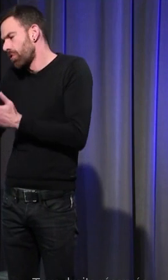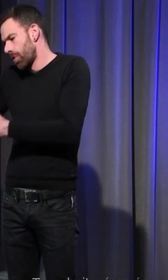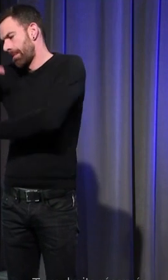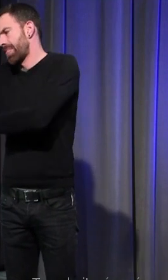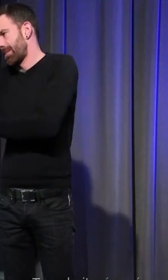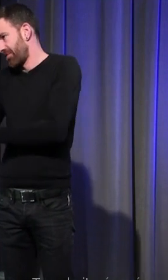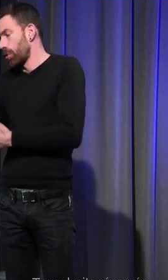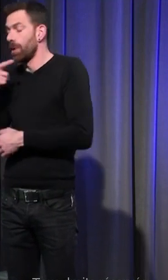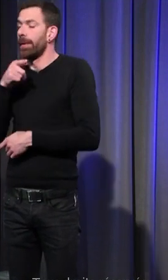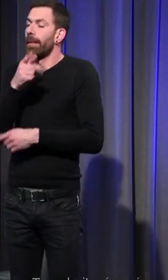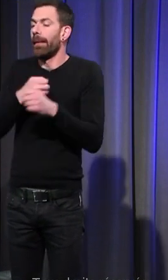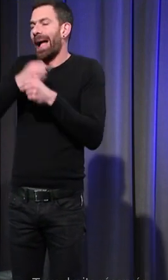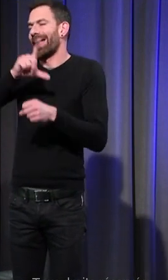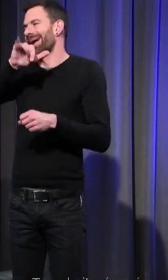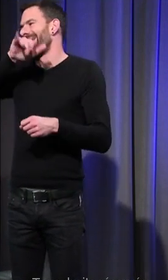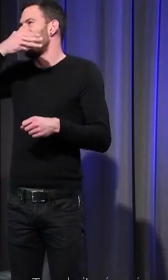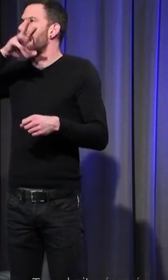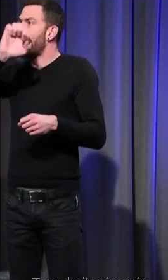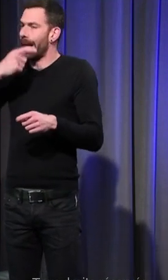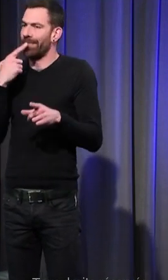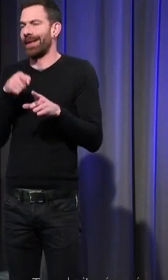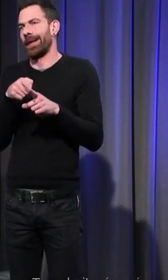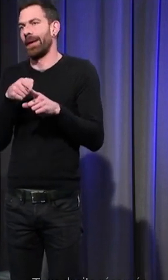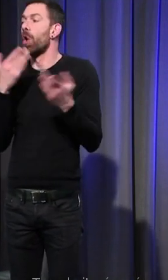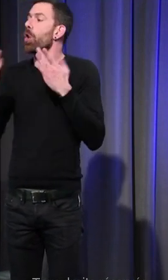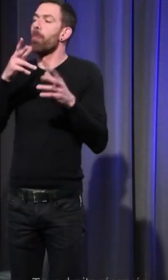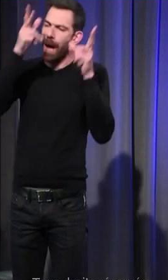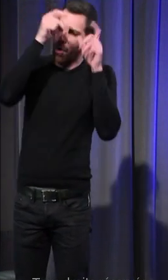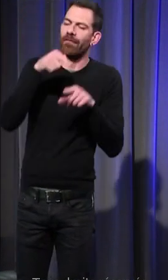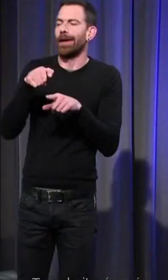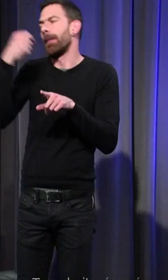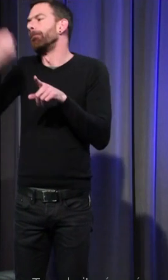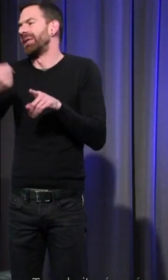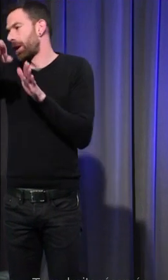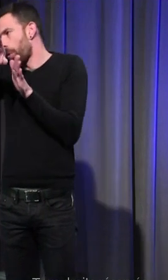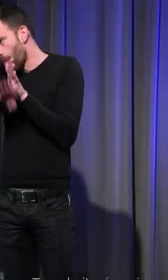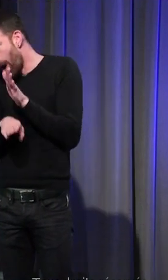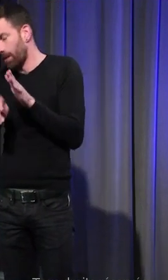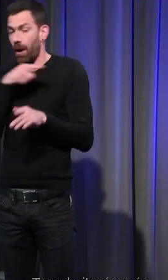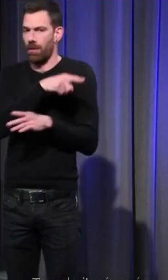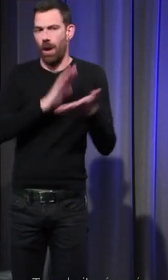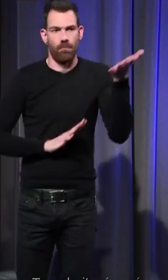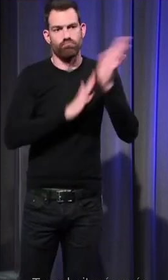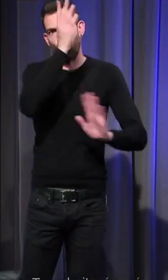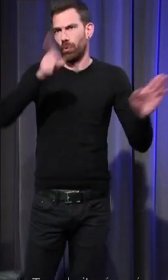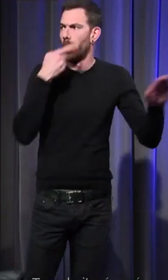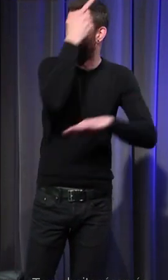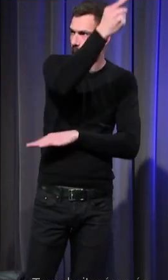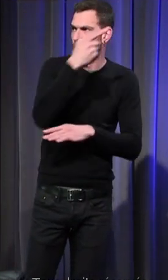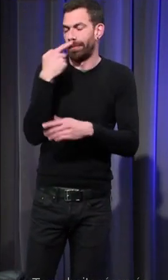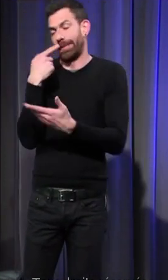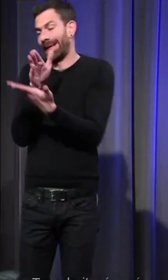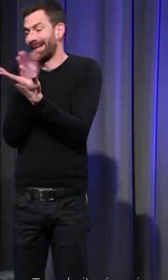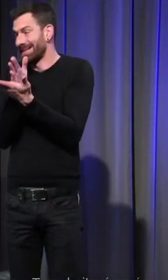les limpes c'est moins pire que les enfers où ils vont brûler pour toute l'éternité donc c'est entre les deux